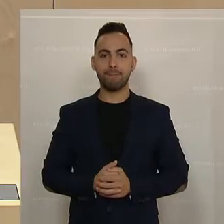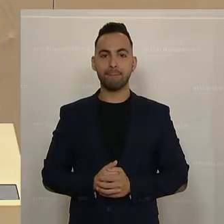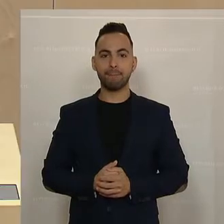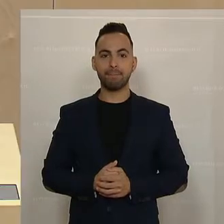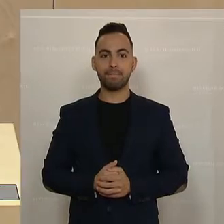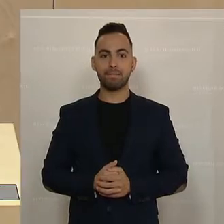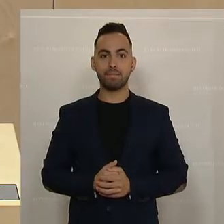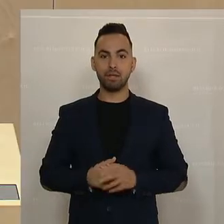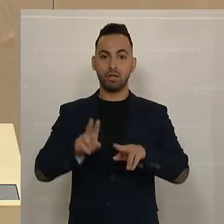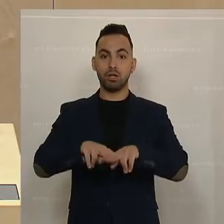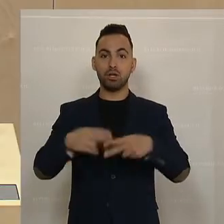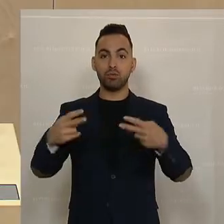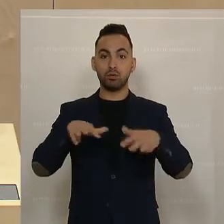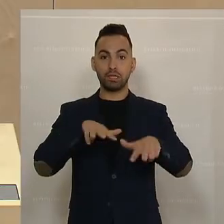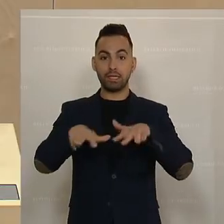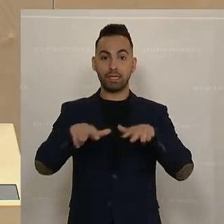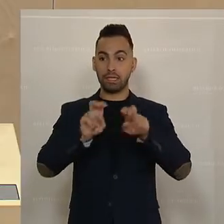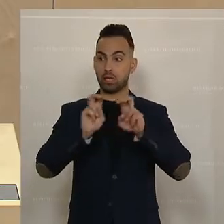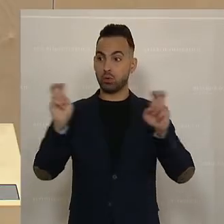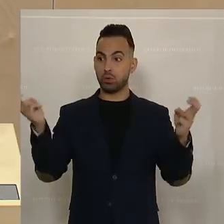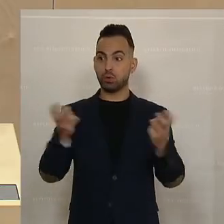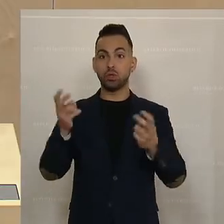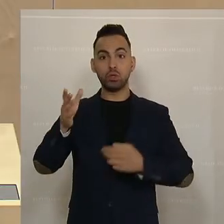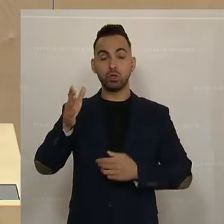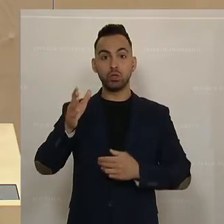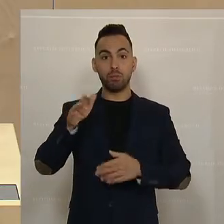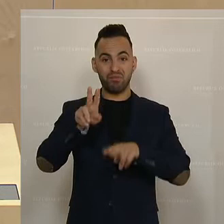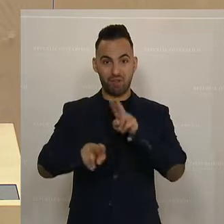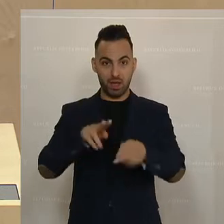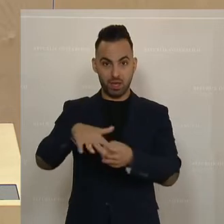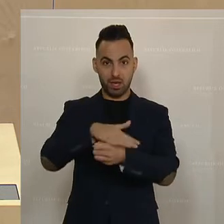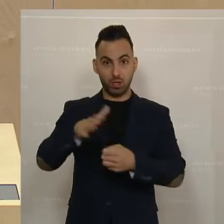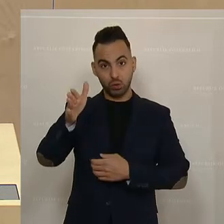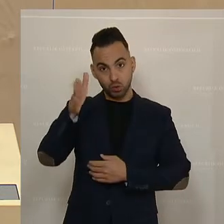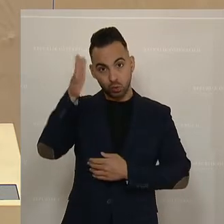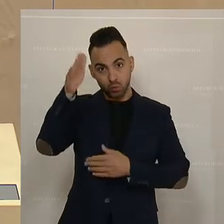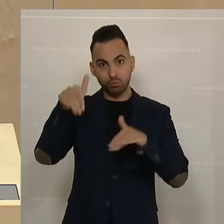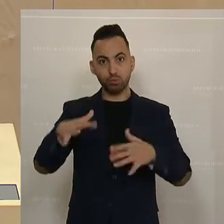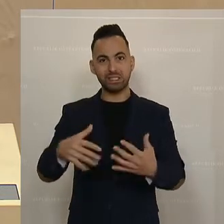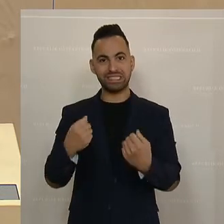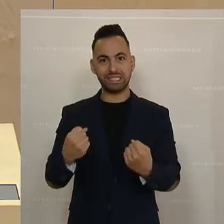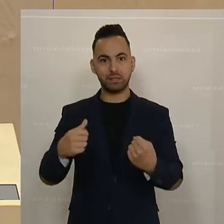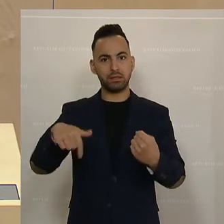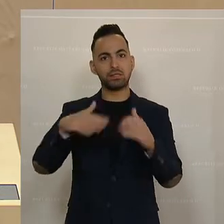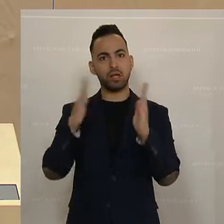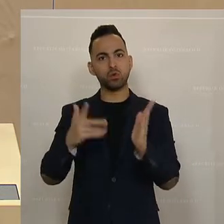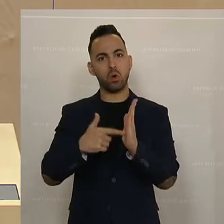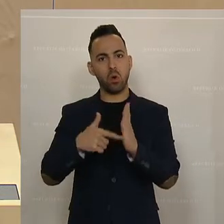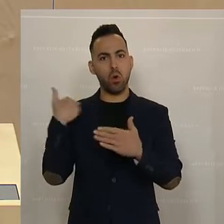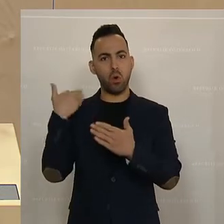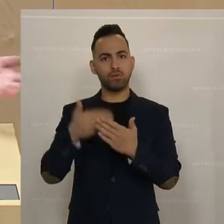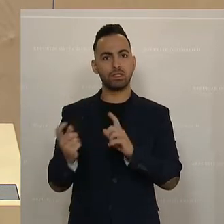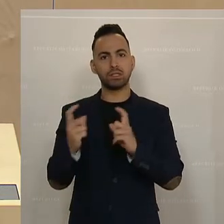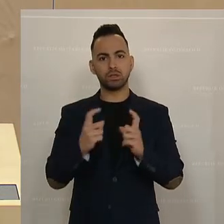Darüber, dass eine Bundesregierung die Zukunft der Pflege sichern muss, darüber ist in diesem Haus schon oft diskutiert worden. Ich kann mich